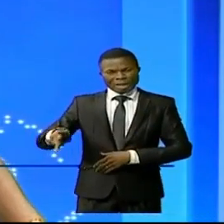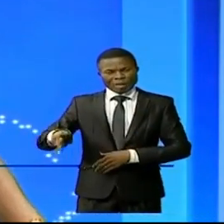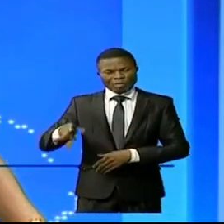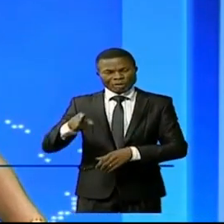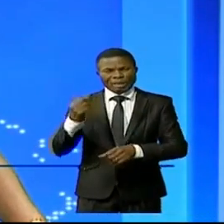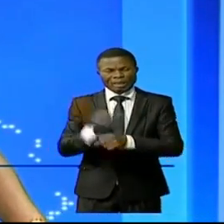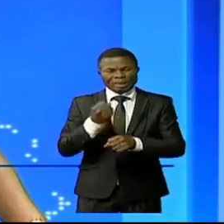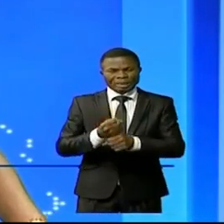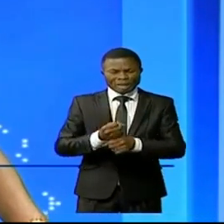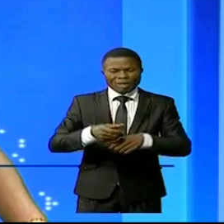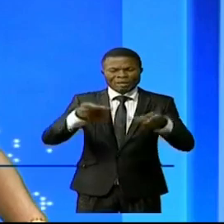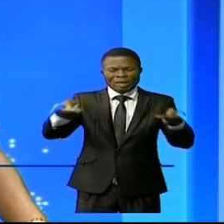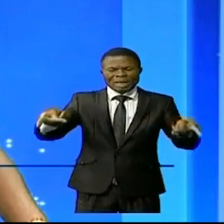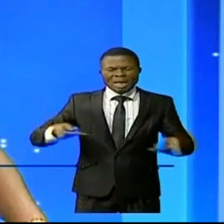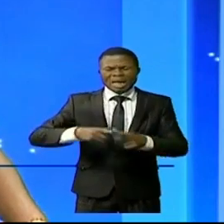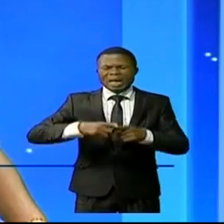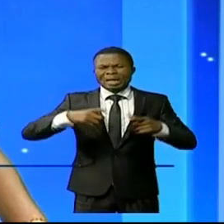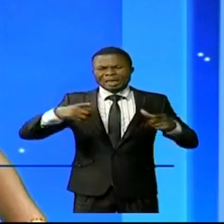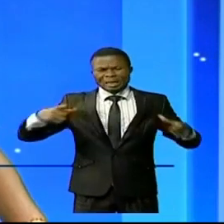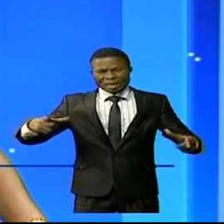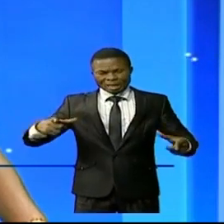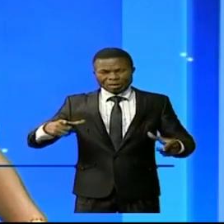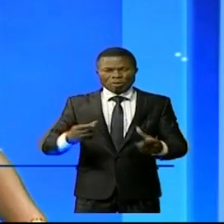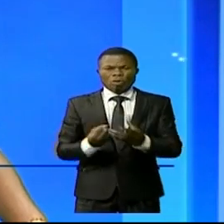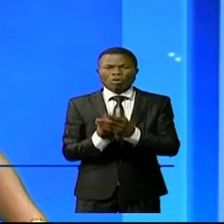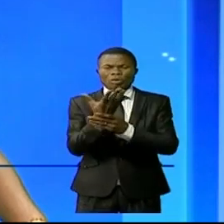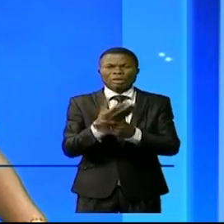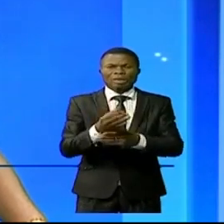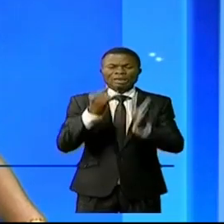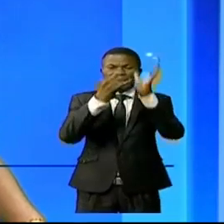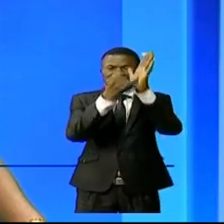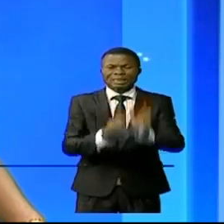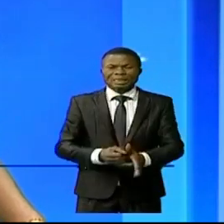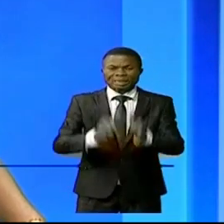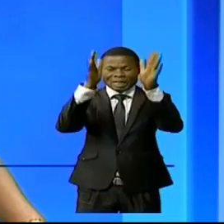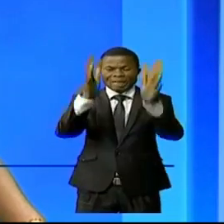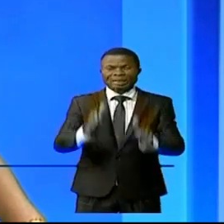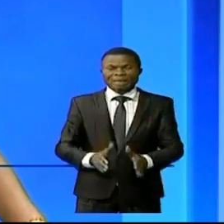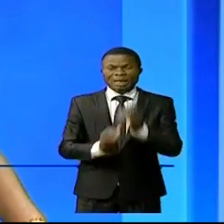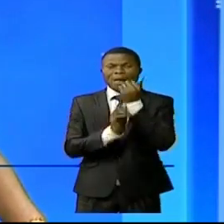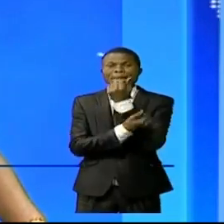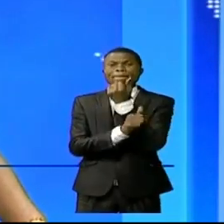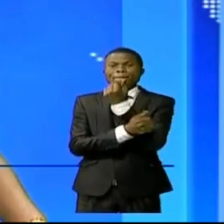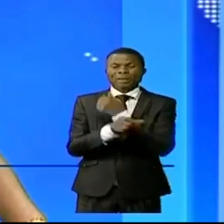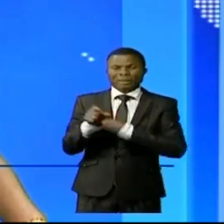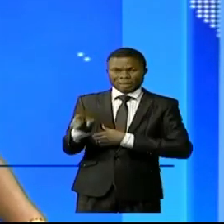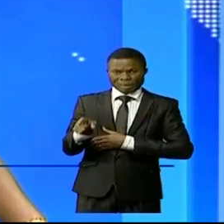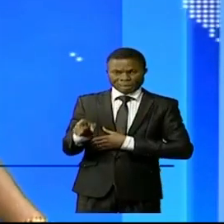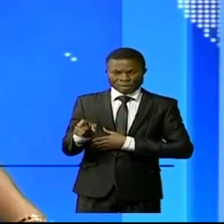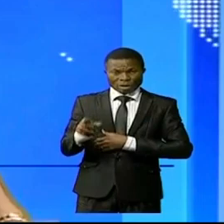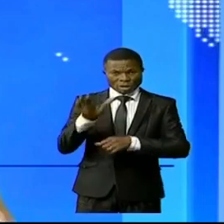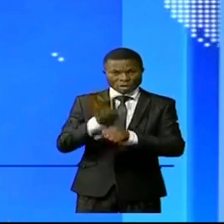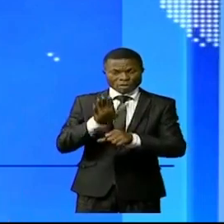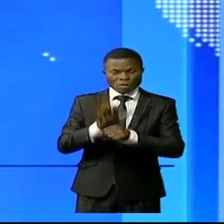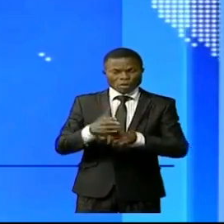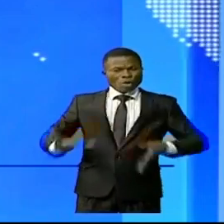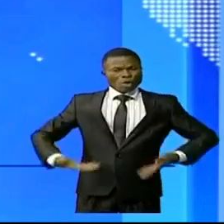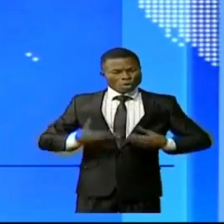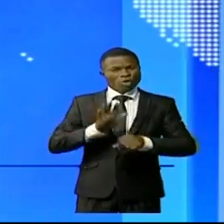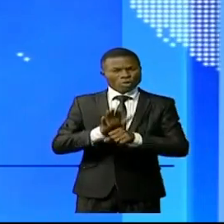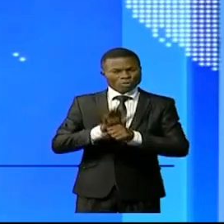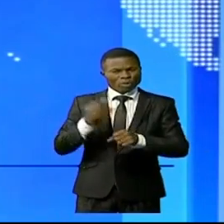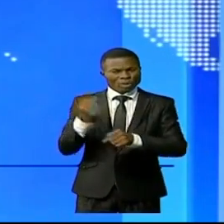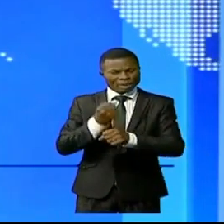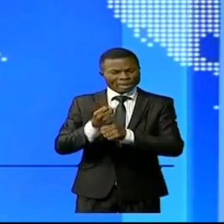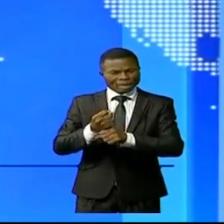26 hectares de champs de maïs, qui a produit 600 sacs de ces denrées, beaucoup appréciées par la